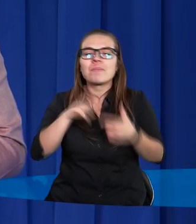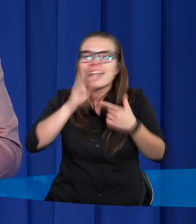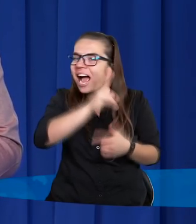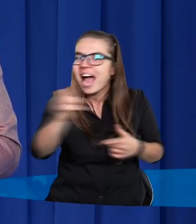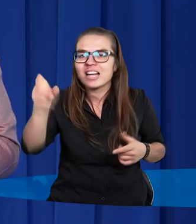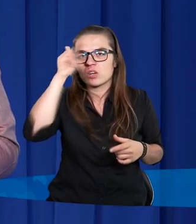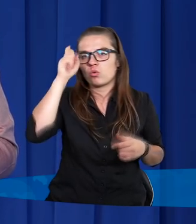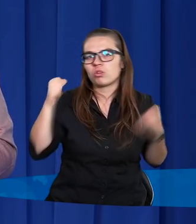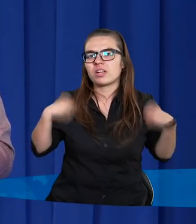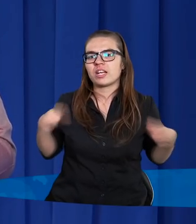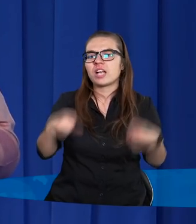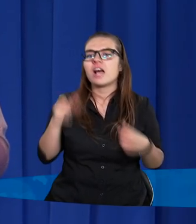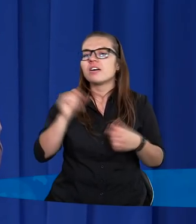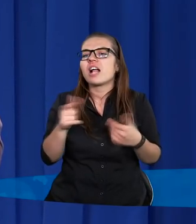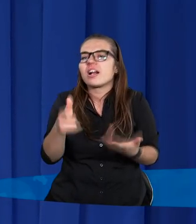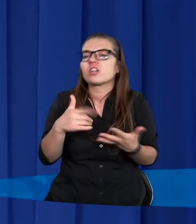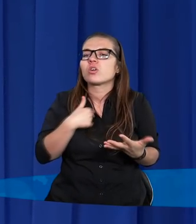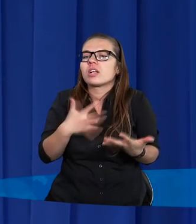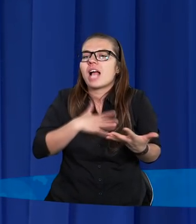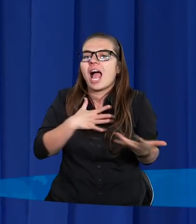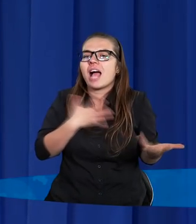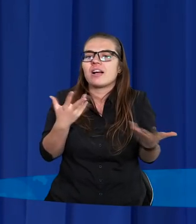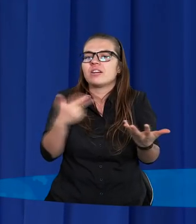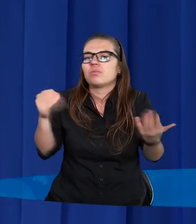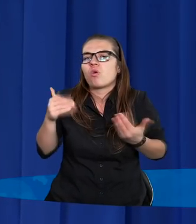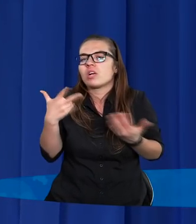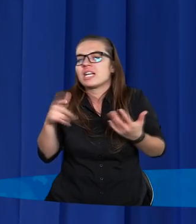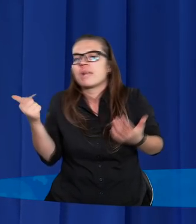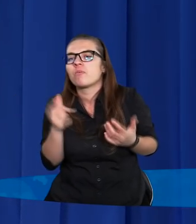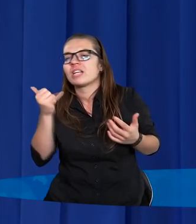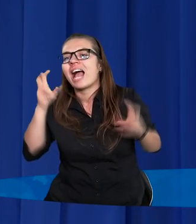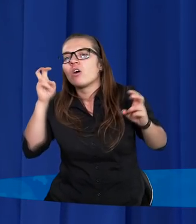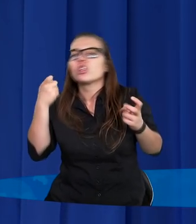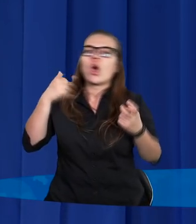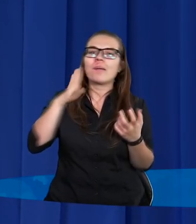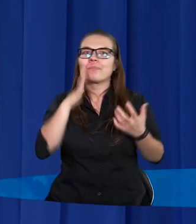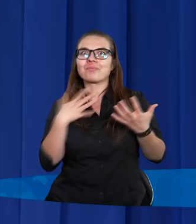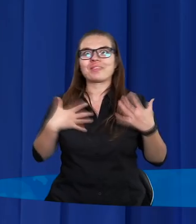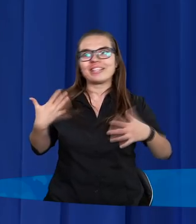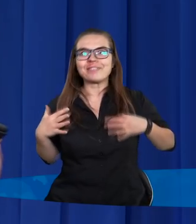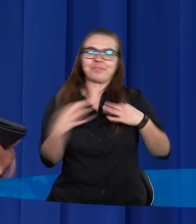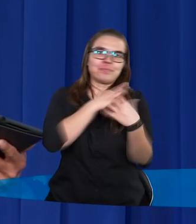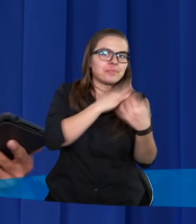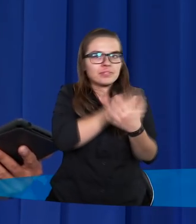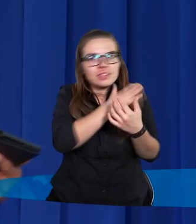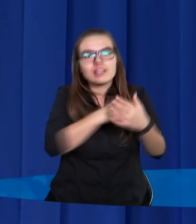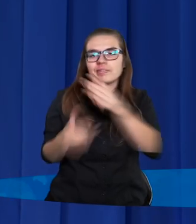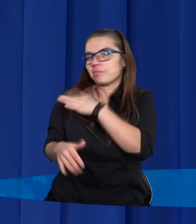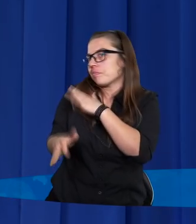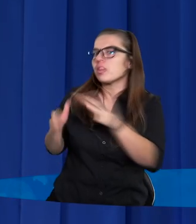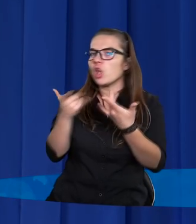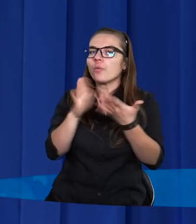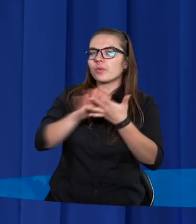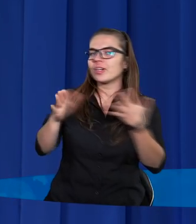człowieka. Kiedy człowiek sobie myśli, czy ja nie powinienem może jakoś się trochę ogarnąć z tego gnoju.